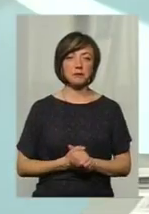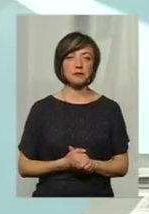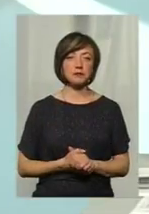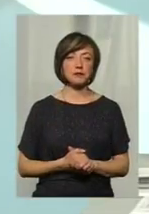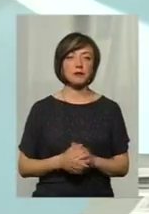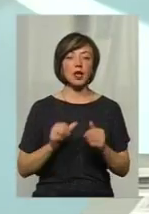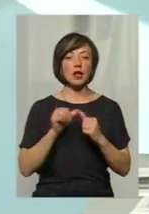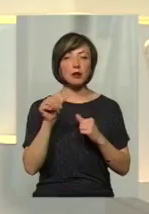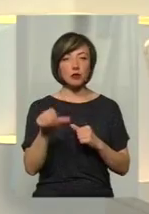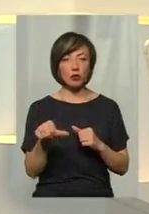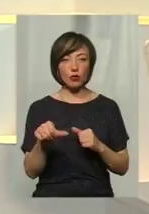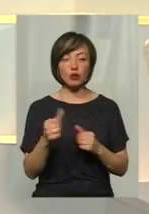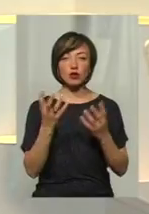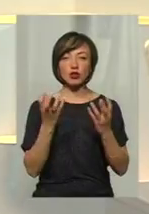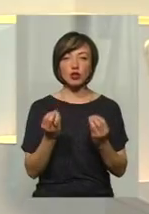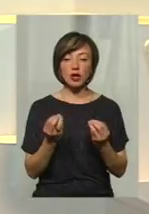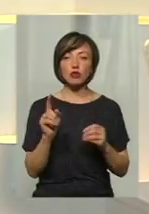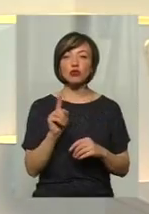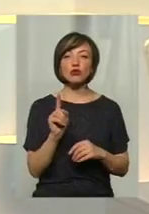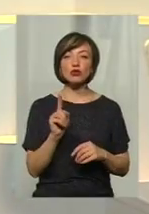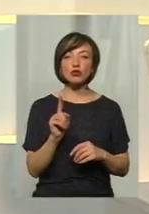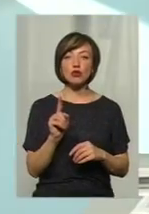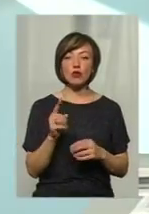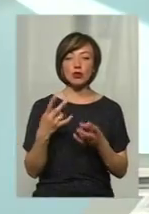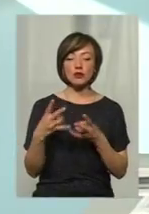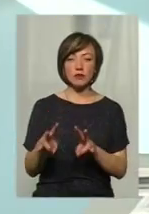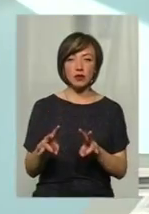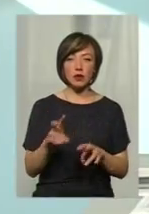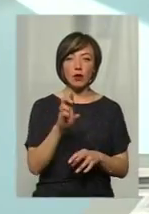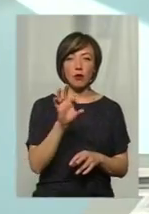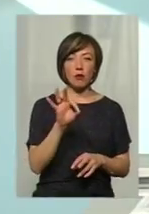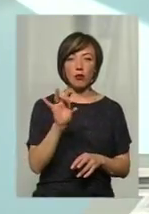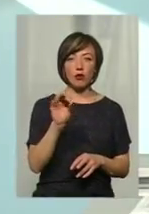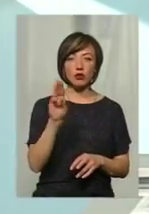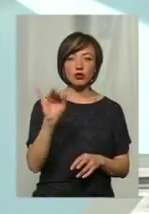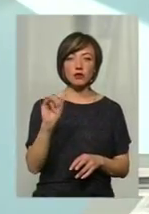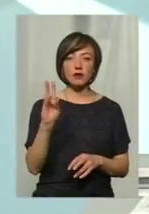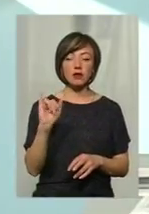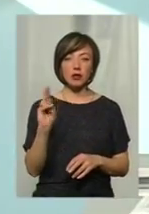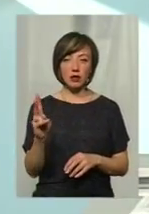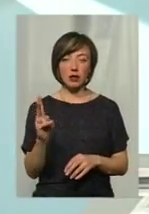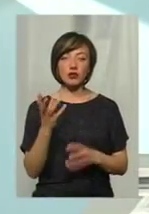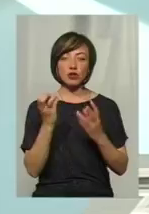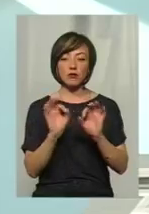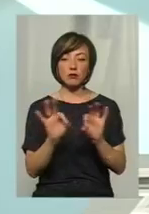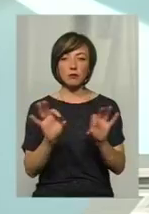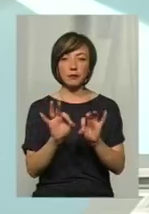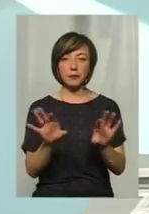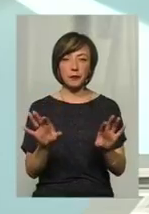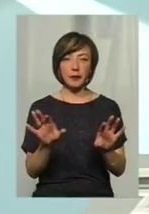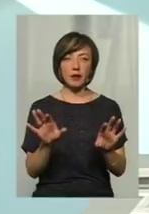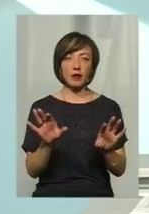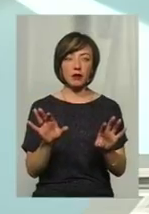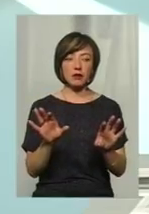Крім того, ще з мінусів от борщівника, тому що про амброзію полини осте, як би ми розмовляли,